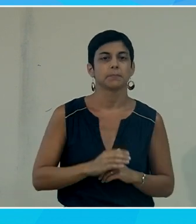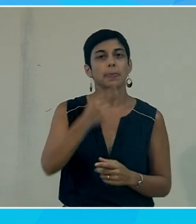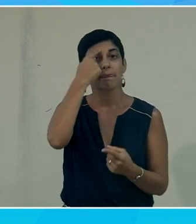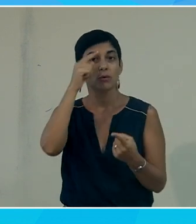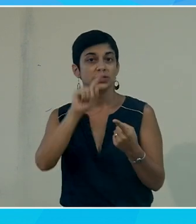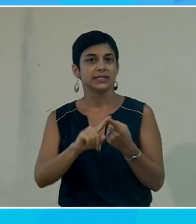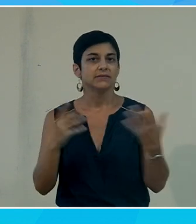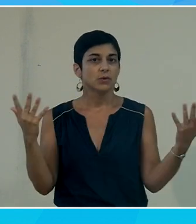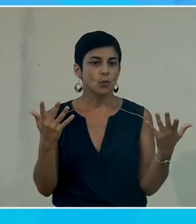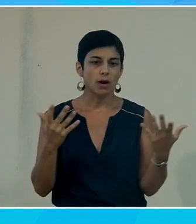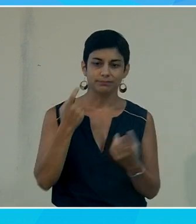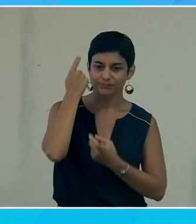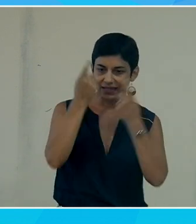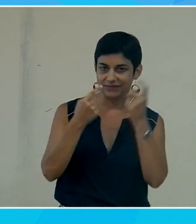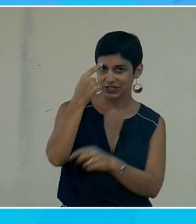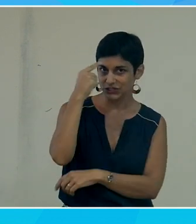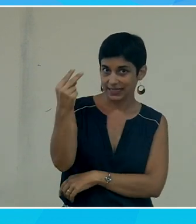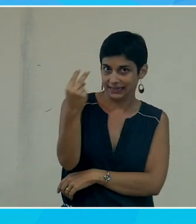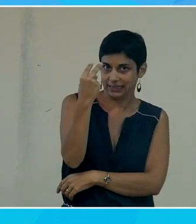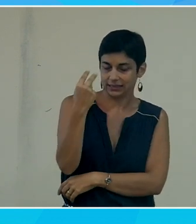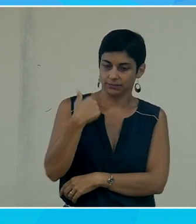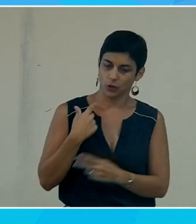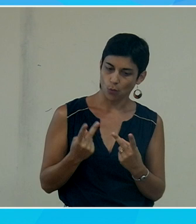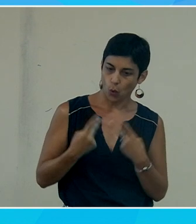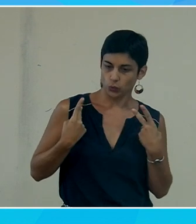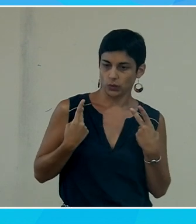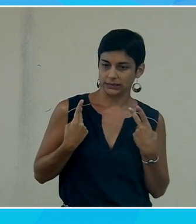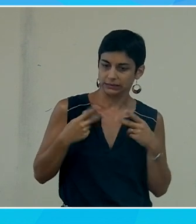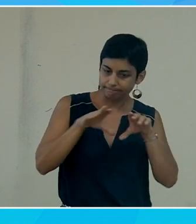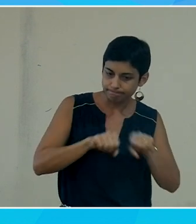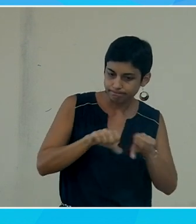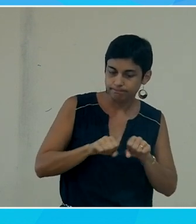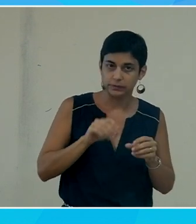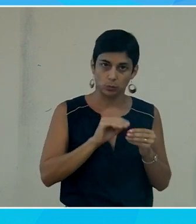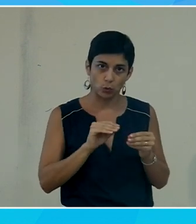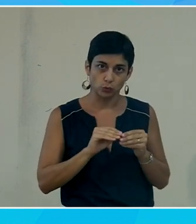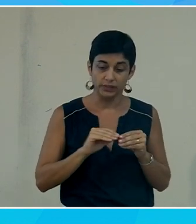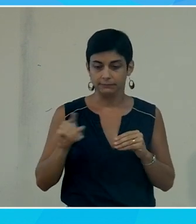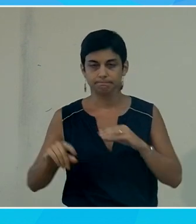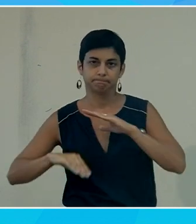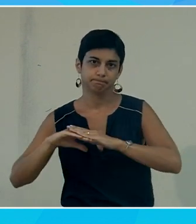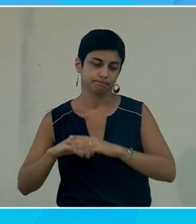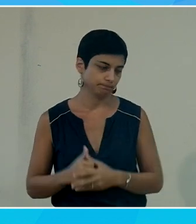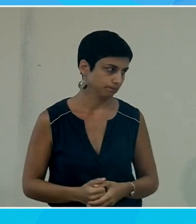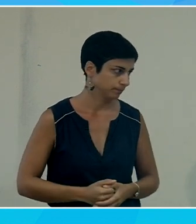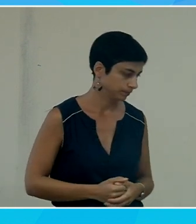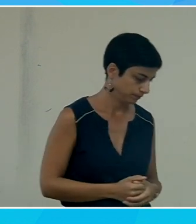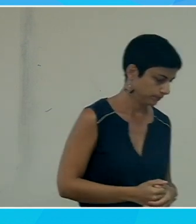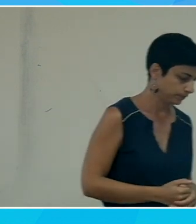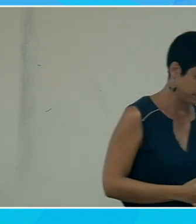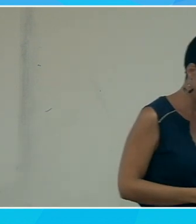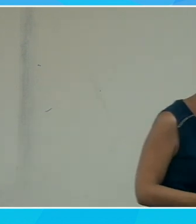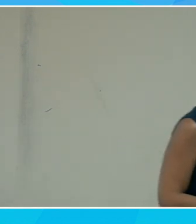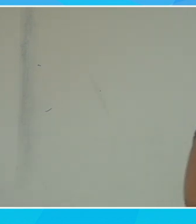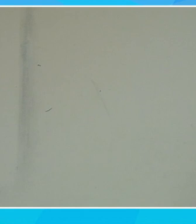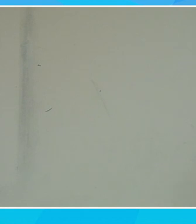réfléchir à l'éthique et à ce qu'on s'autorisait à faire avec nos produits avec nos solutions donc c'est un sujet qui